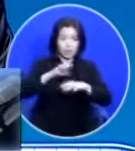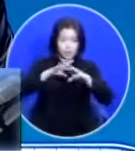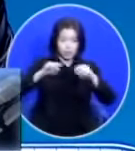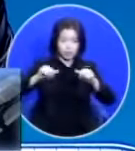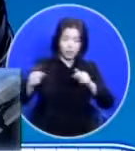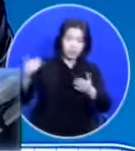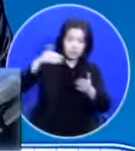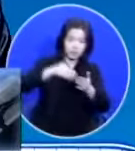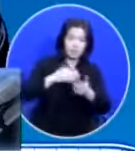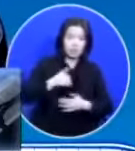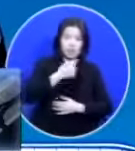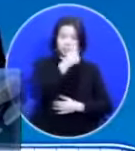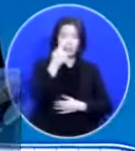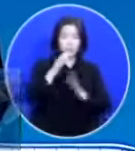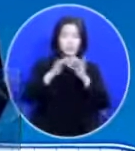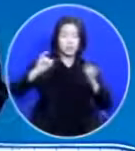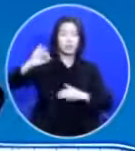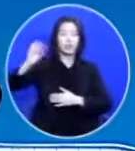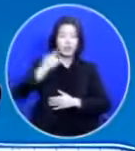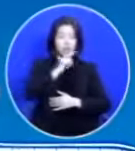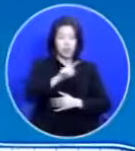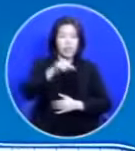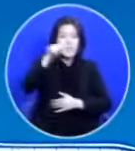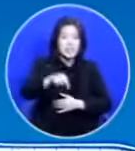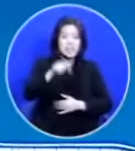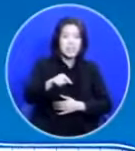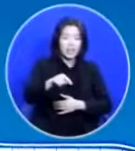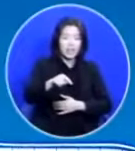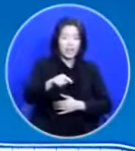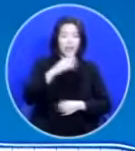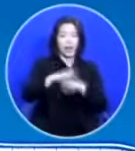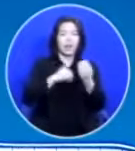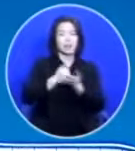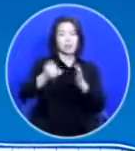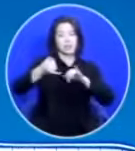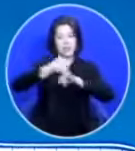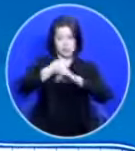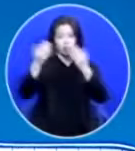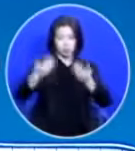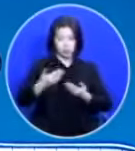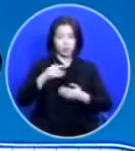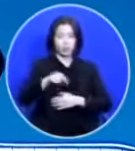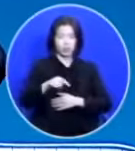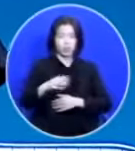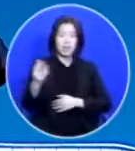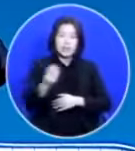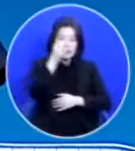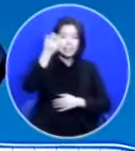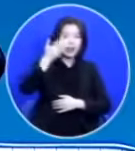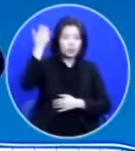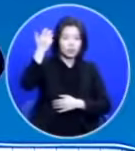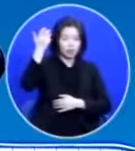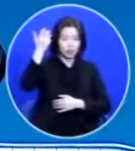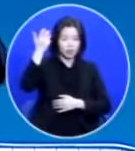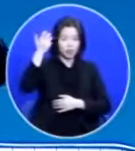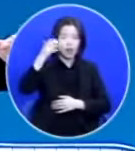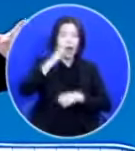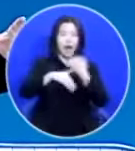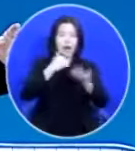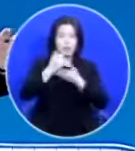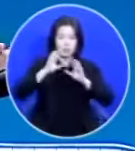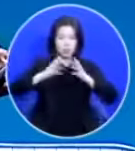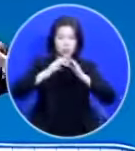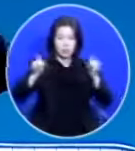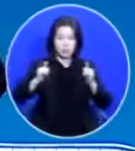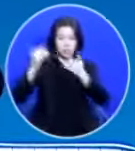되리라 요게 지금 하나님이 약속하신 거라는 겁니다 성령을 하나님의 백성들이 받게